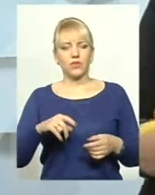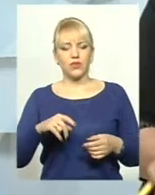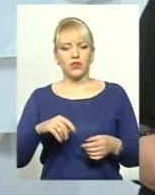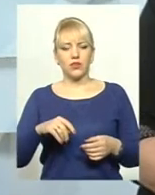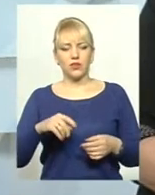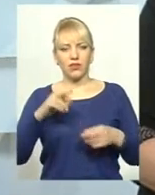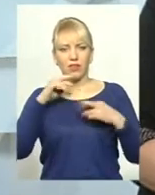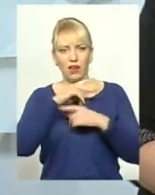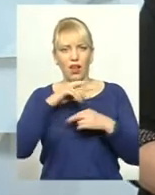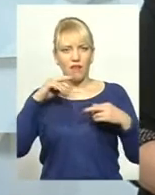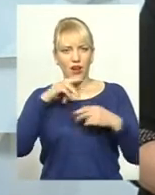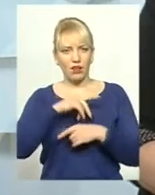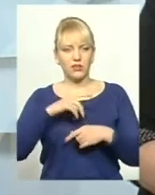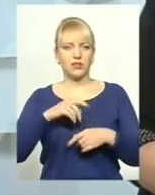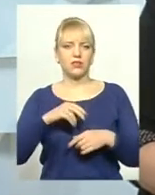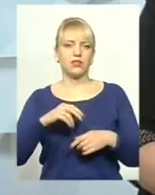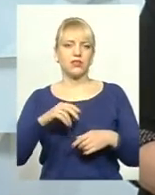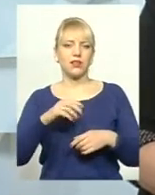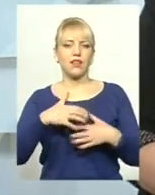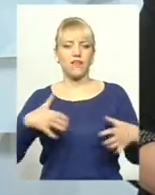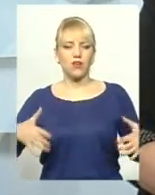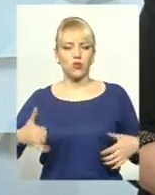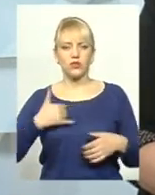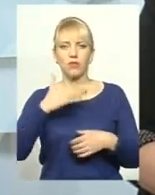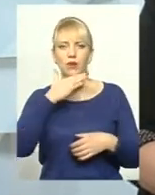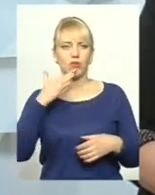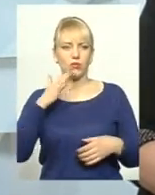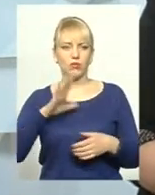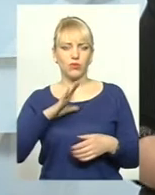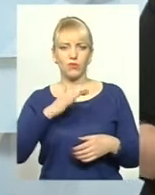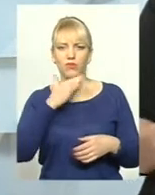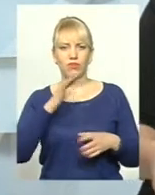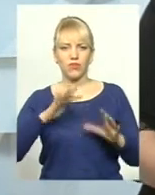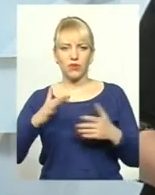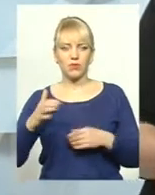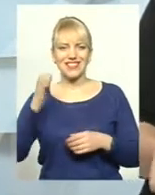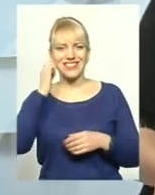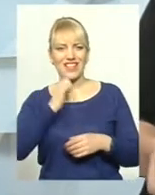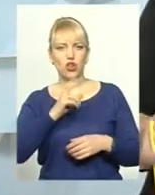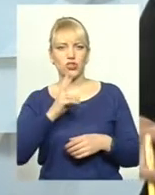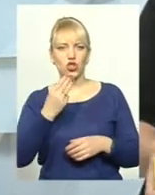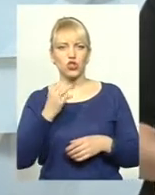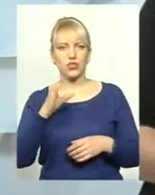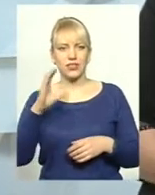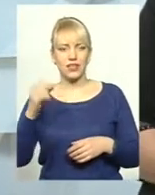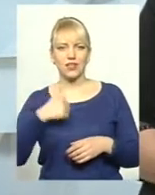були непоодинокі випадки, саме на Старокостянтинівському шосе. Просто я особисто бачила і приймала